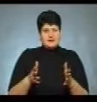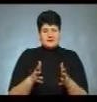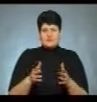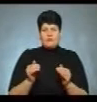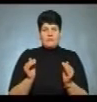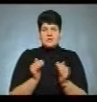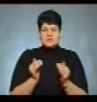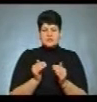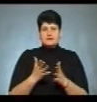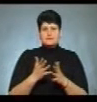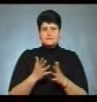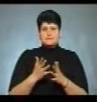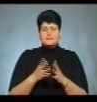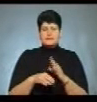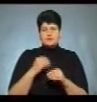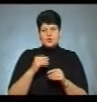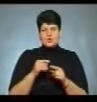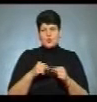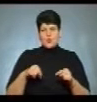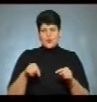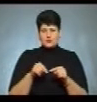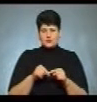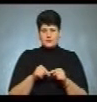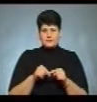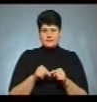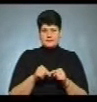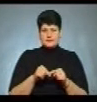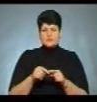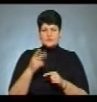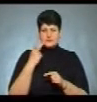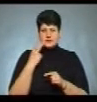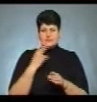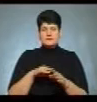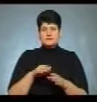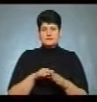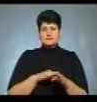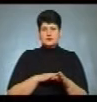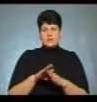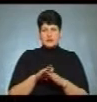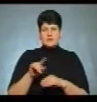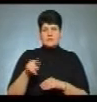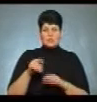межах вказаного територіального виборчого округу з неухильним дотриманням вимог закону.